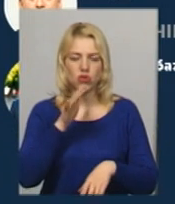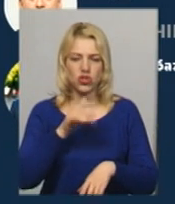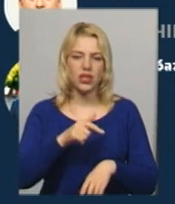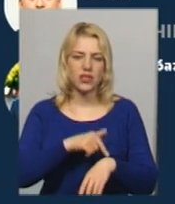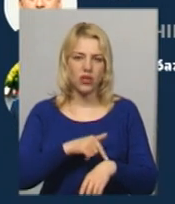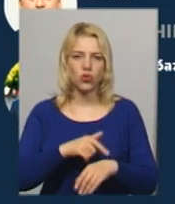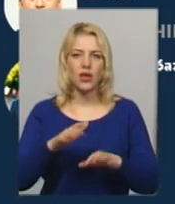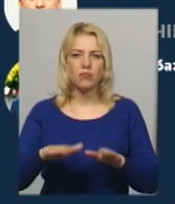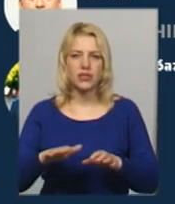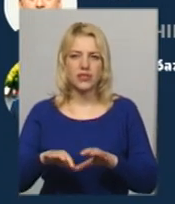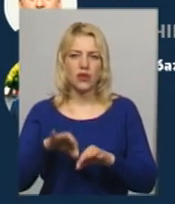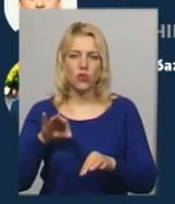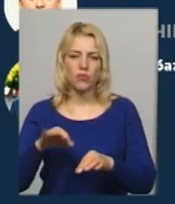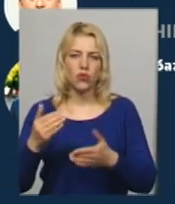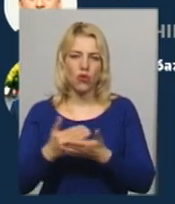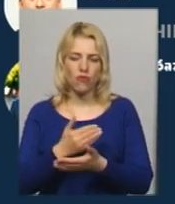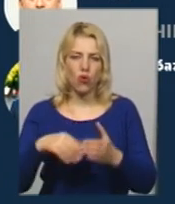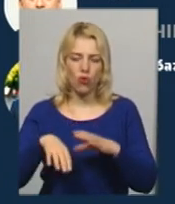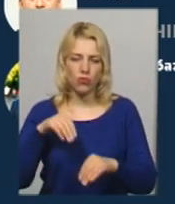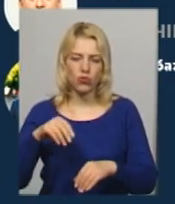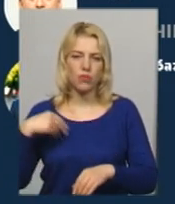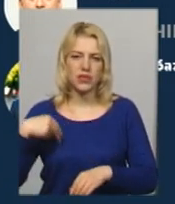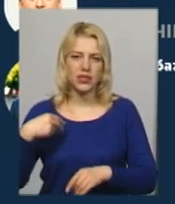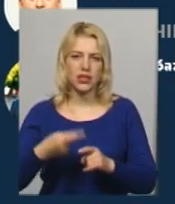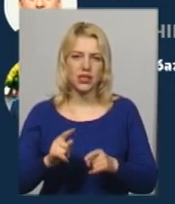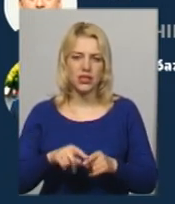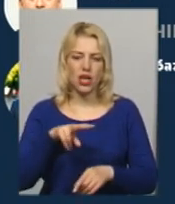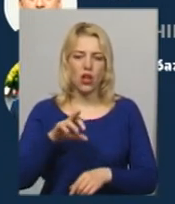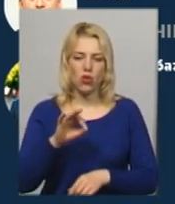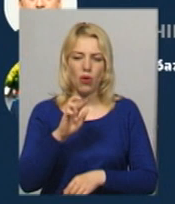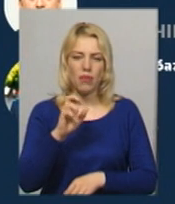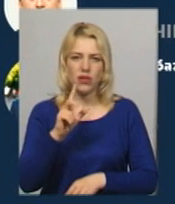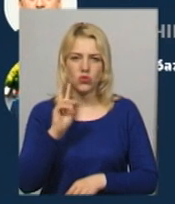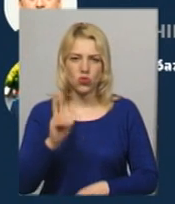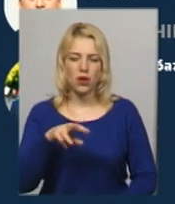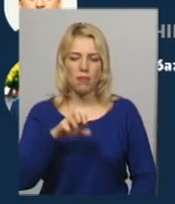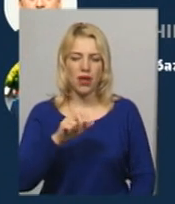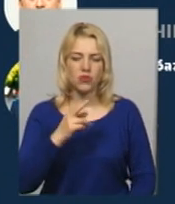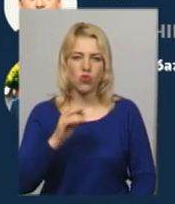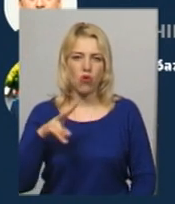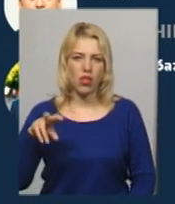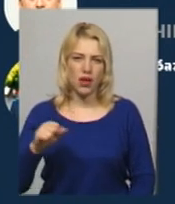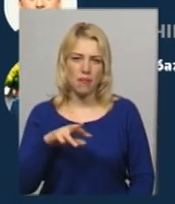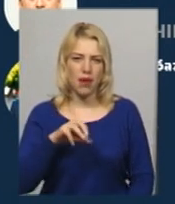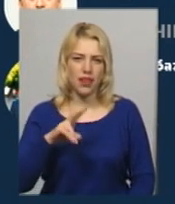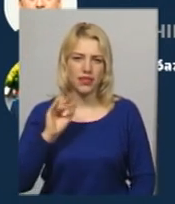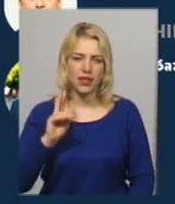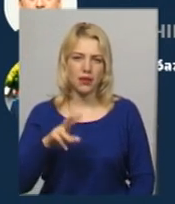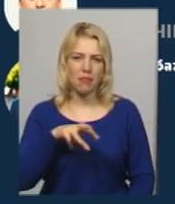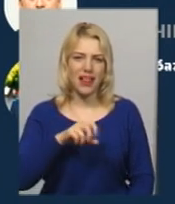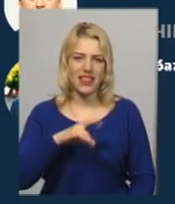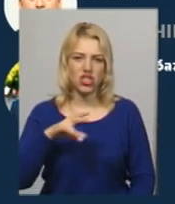інавгурації новообраного президента. Це мажоритарники Сергій Лобазюк, Роман Мацола, Сергій Мельник, Володимир